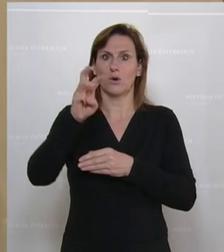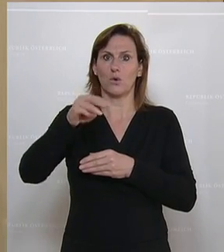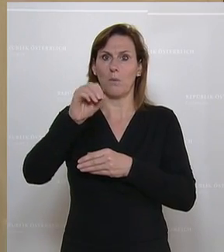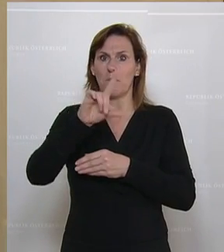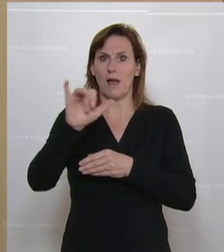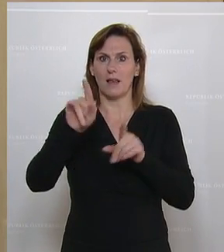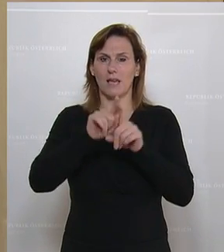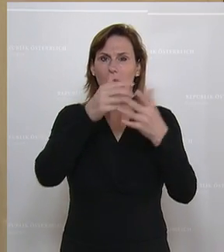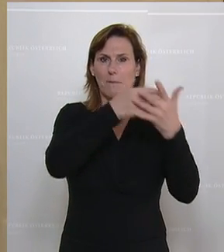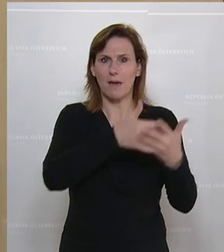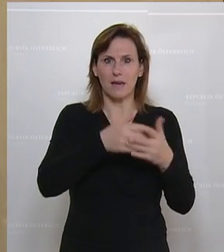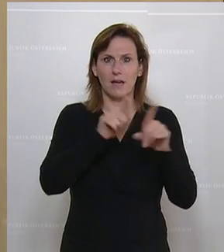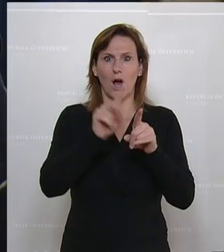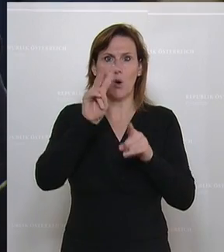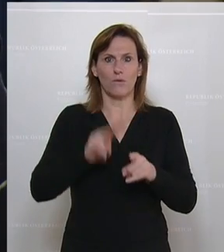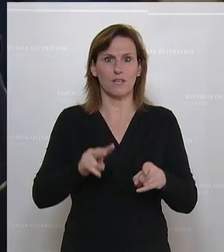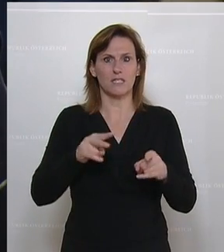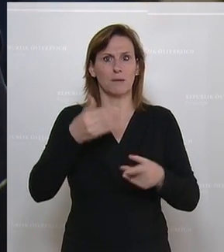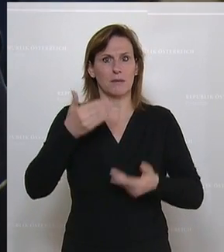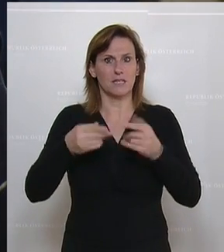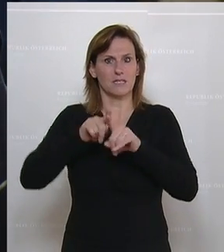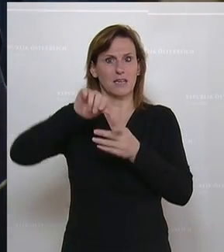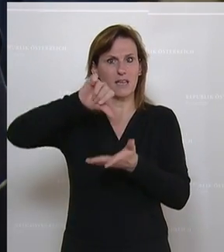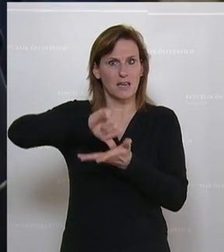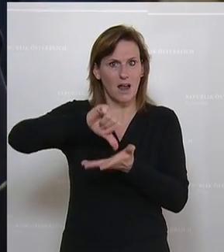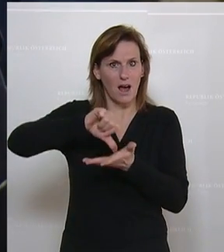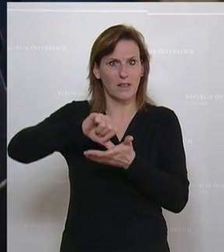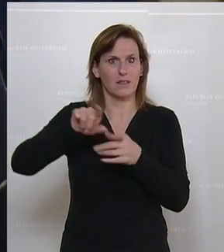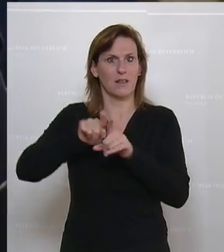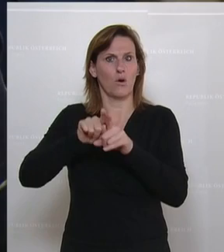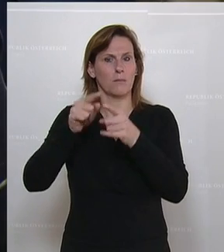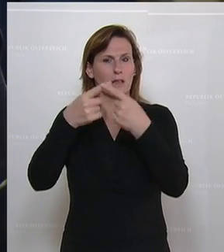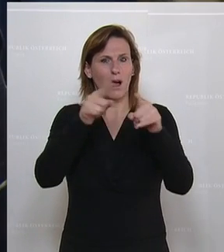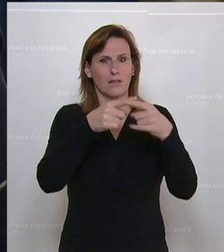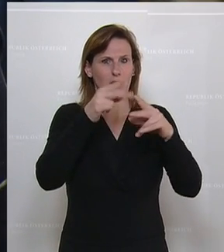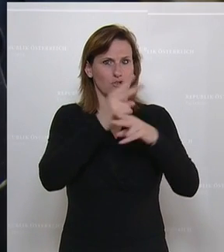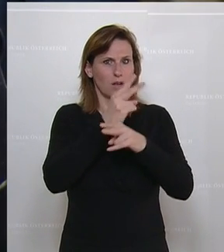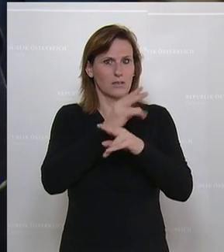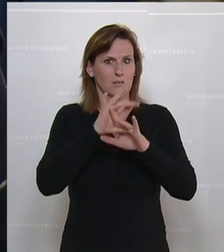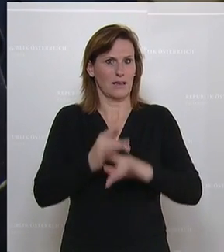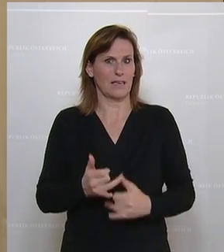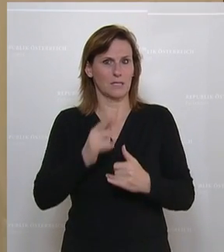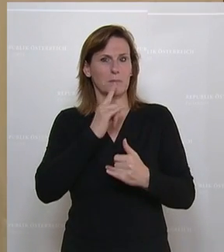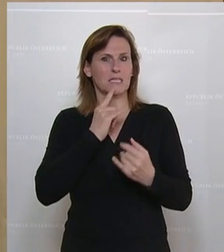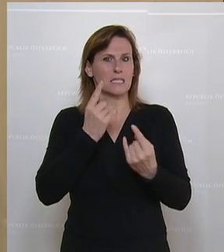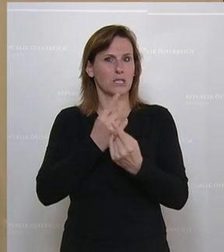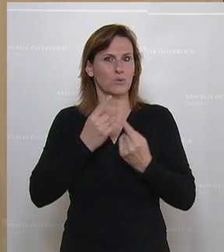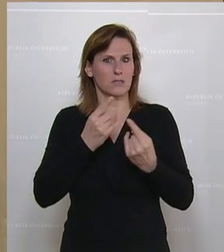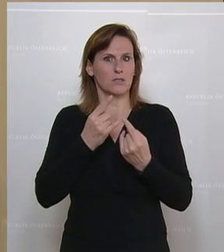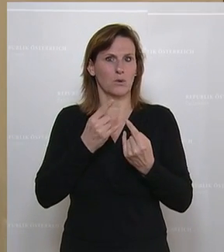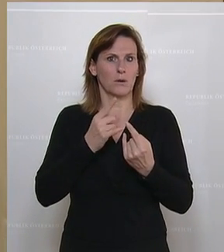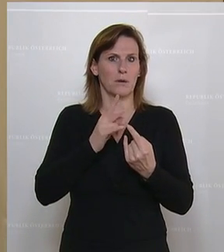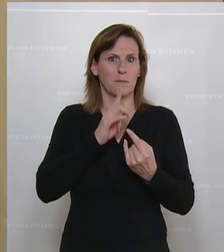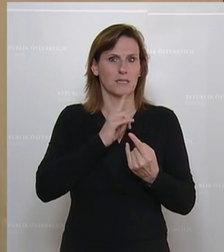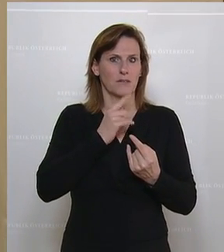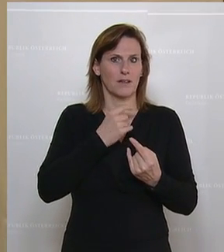mit dem Vizeminister des Irans, mit Russland, aber auch mit dem E3. Wir haben momentan eine Paz-Situation. Die und